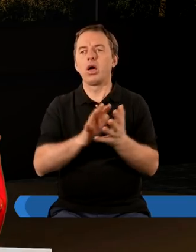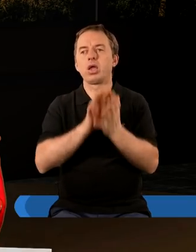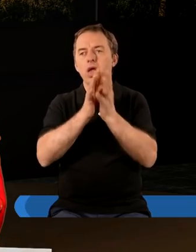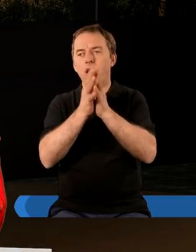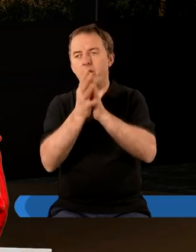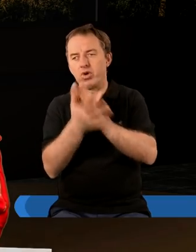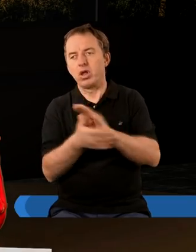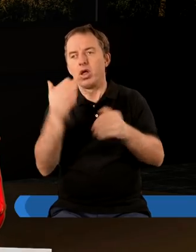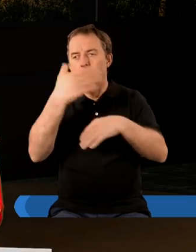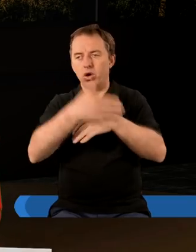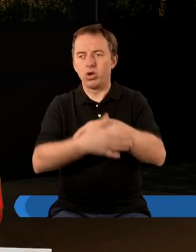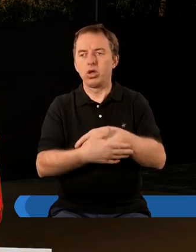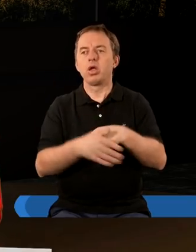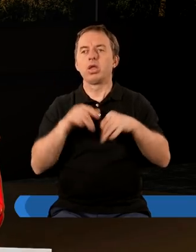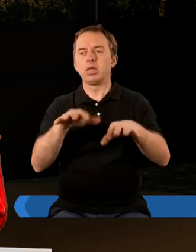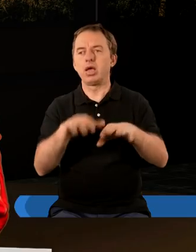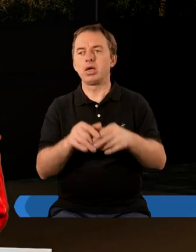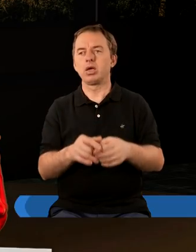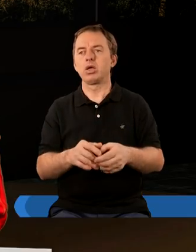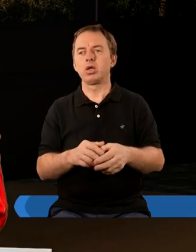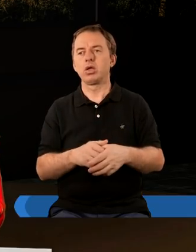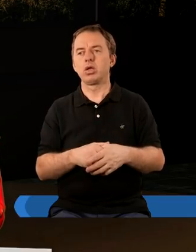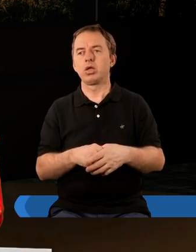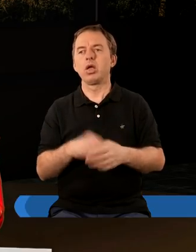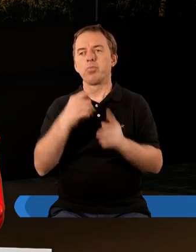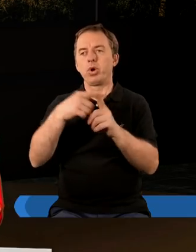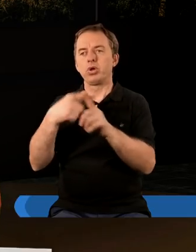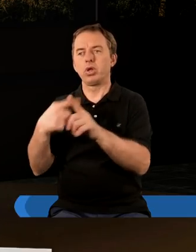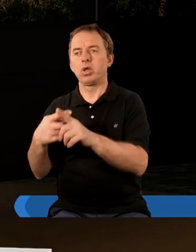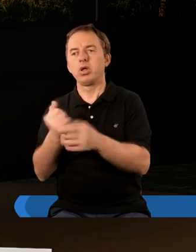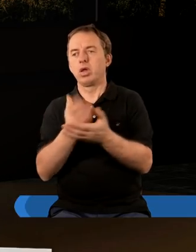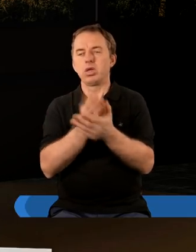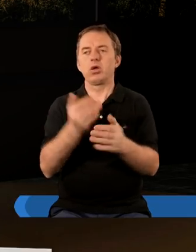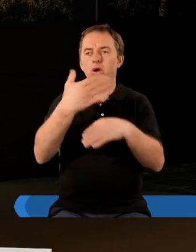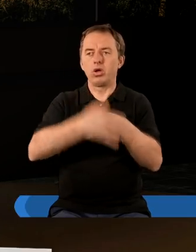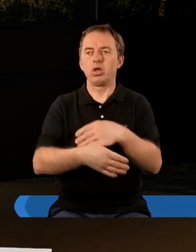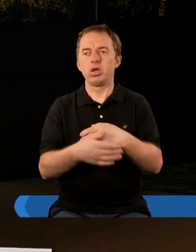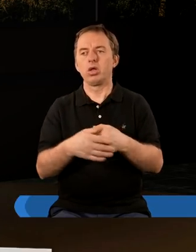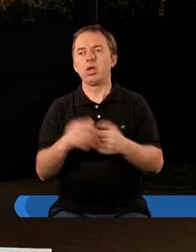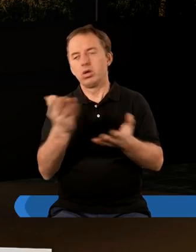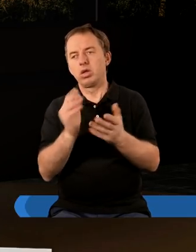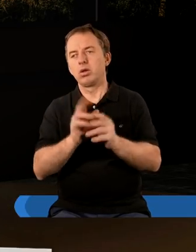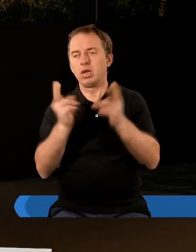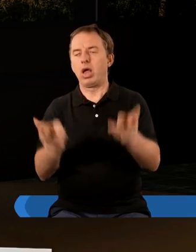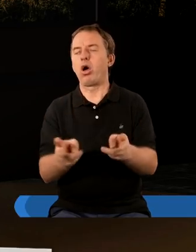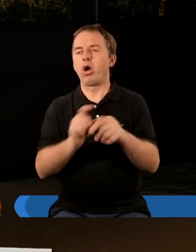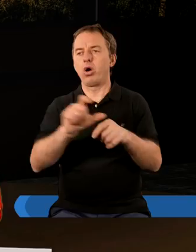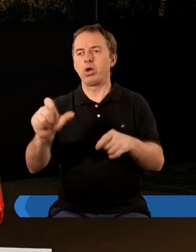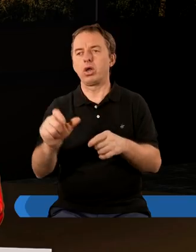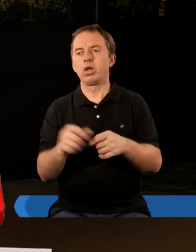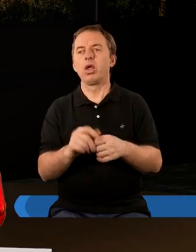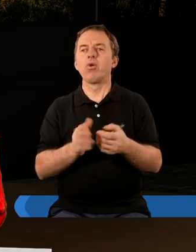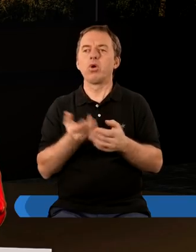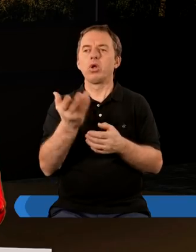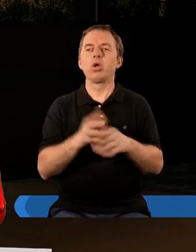reformacją, więc pod koniec jest dużo tych bardzo pozytywnych, bardzo pozytywnych, ale nie tylko pod koniec. Gdzieś przez ten cały okres, pomimo